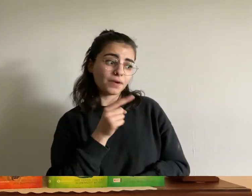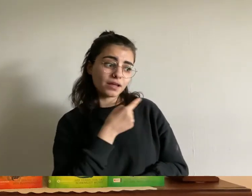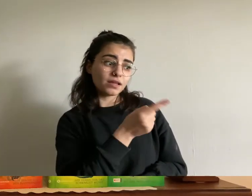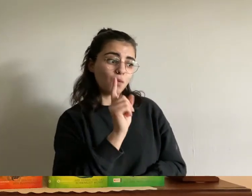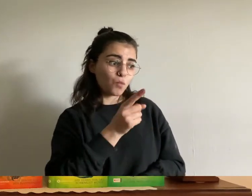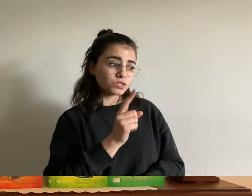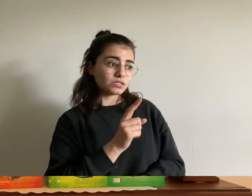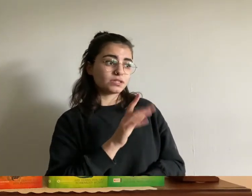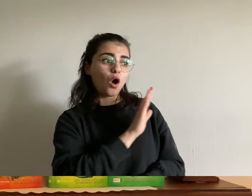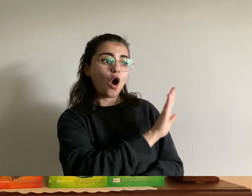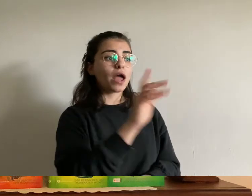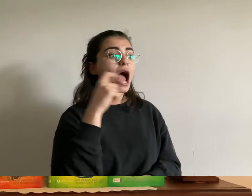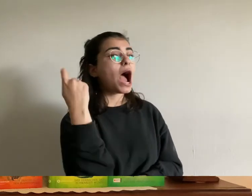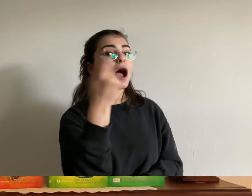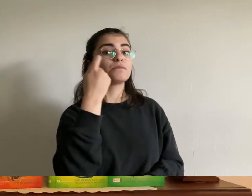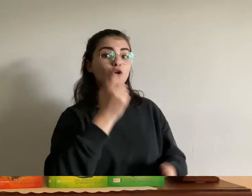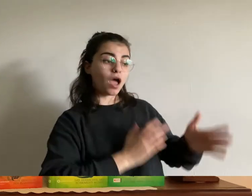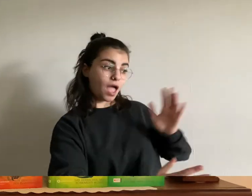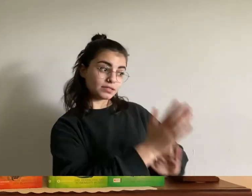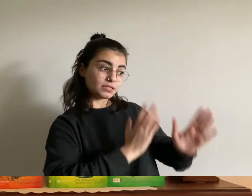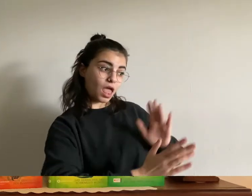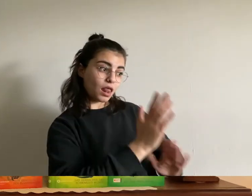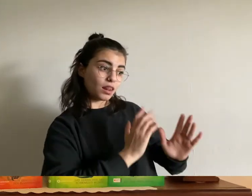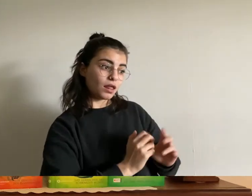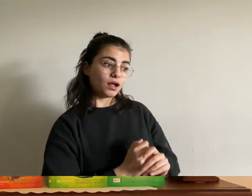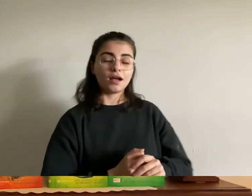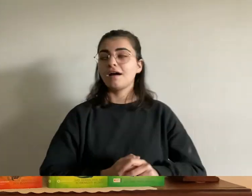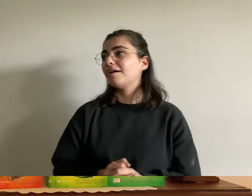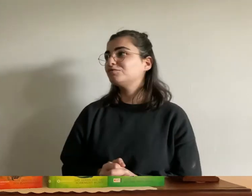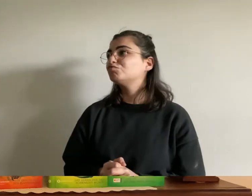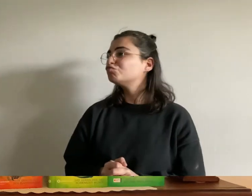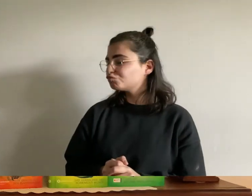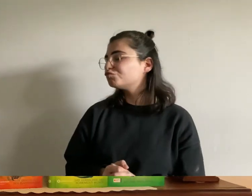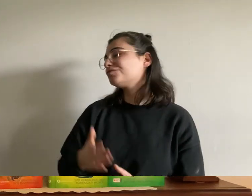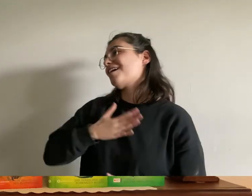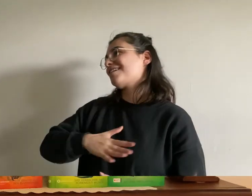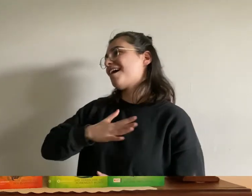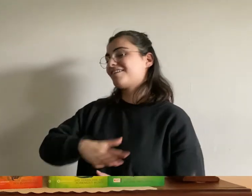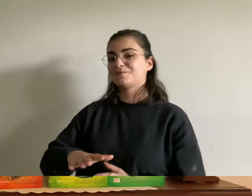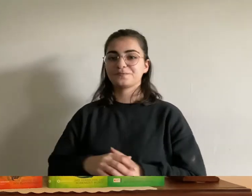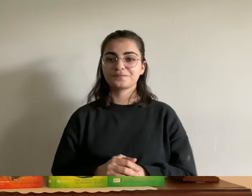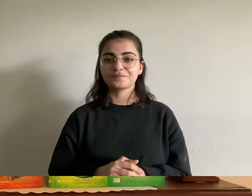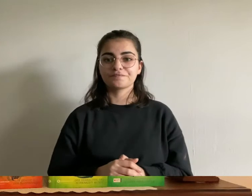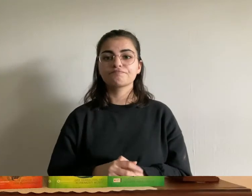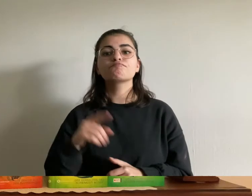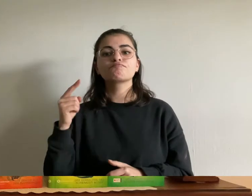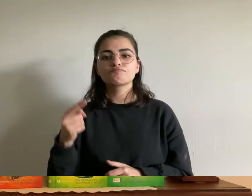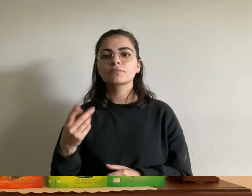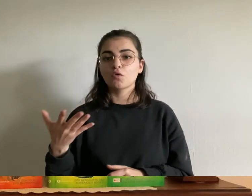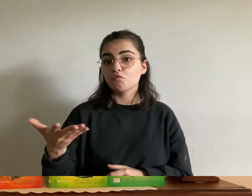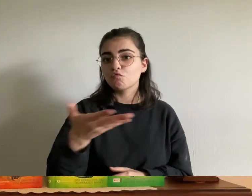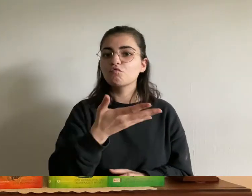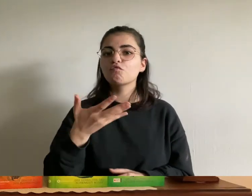erzählt das angebot nahmen die kinder dankbar an sie aßen mit jossi und richteten sich dann ihr